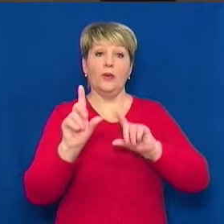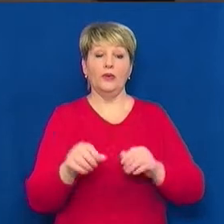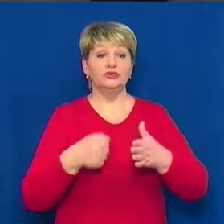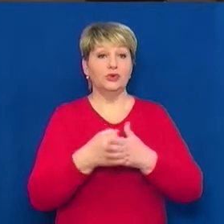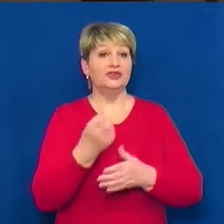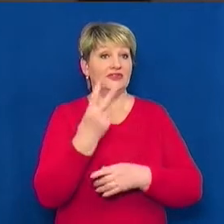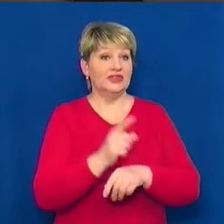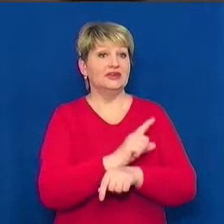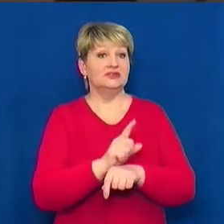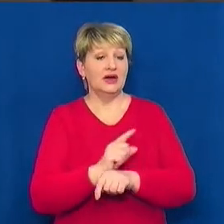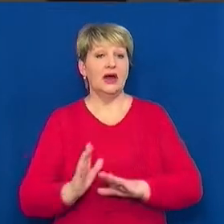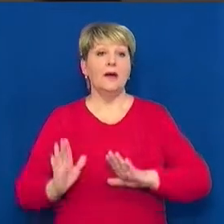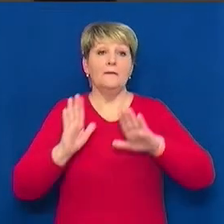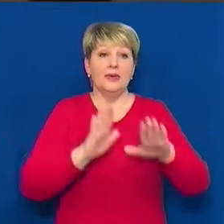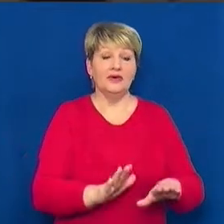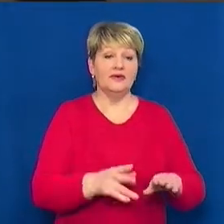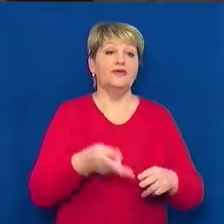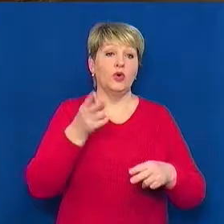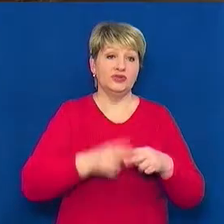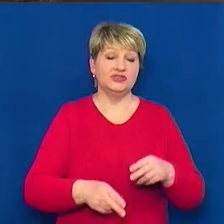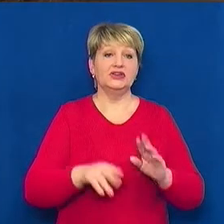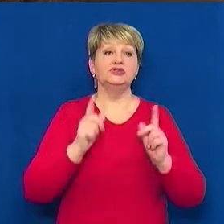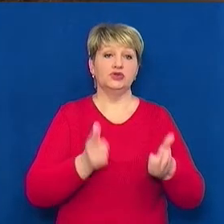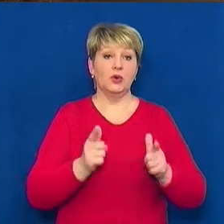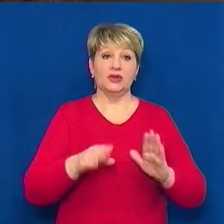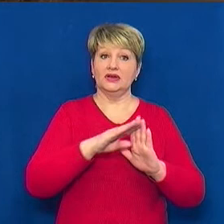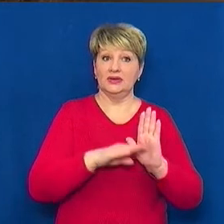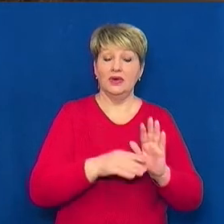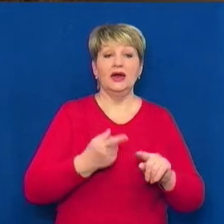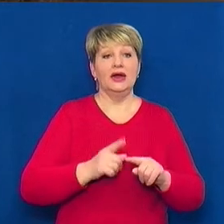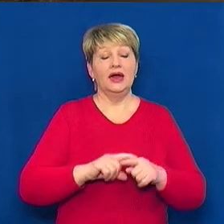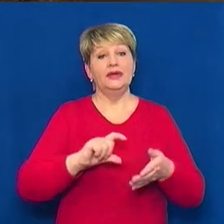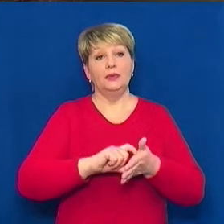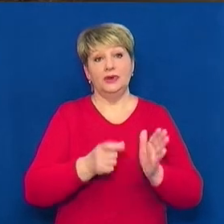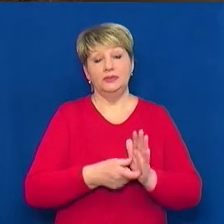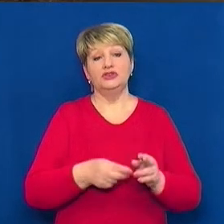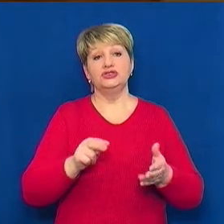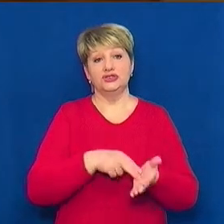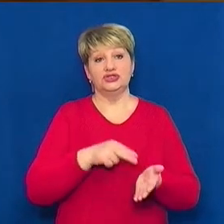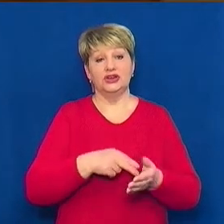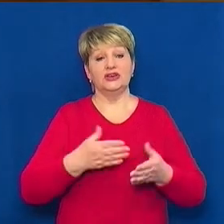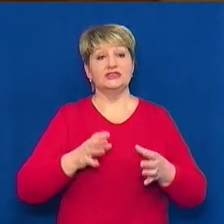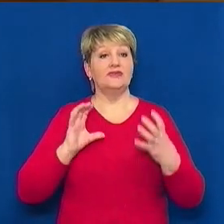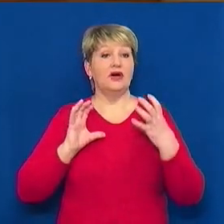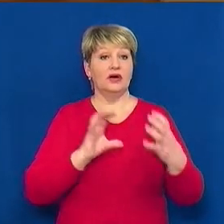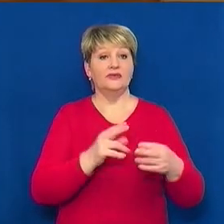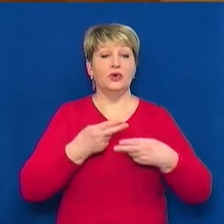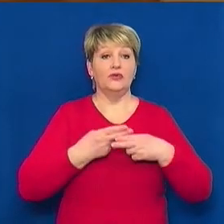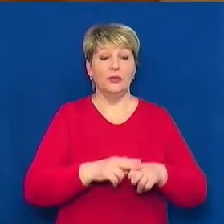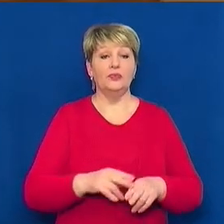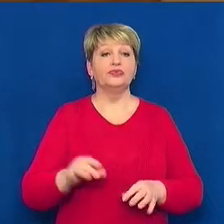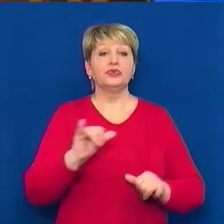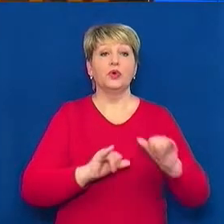години, прибудуть до кінцевих станцій згідно з графіком. А це приміщення Черкаського автовокзалу, з якого відправляються міжміські та